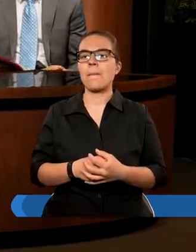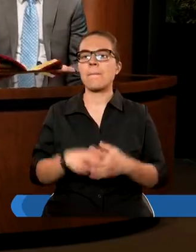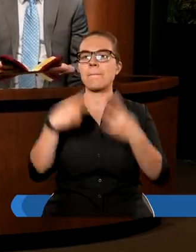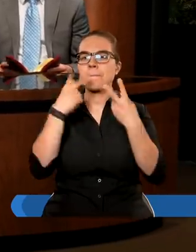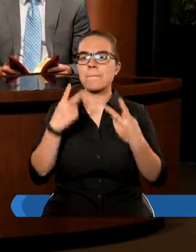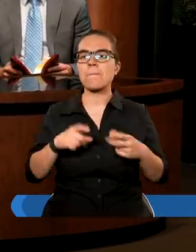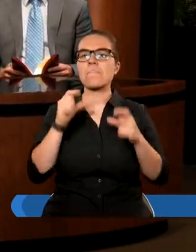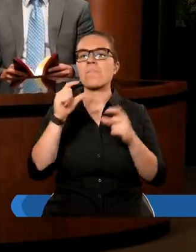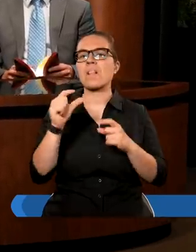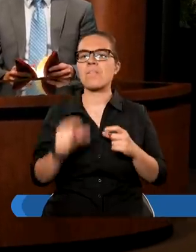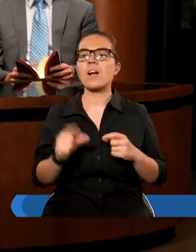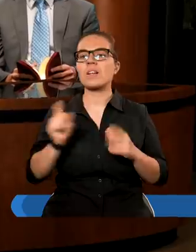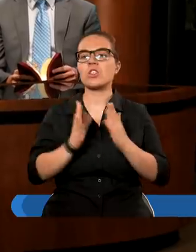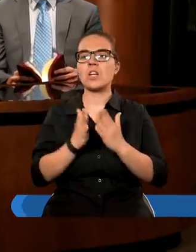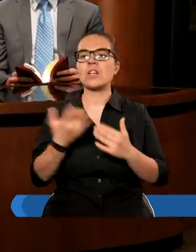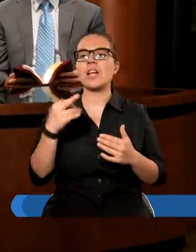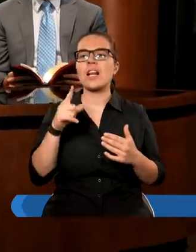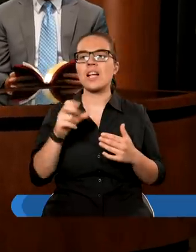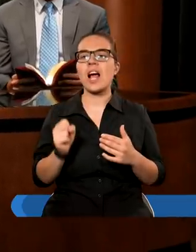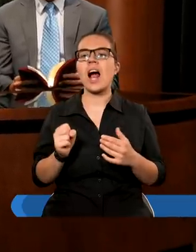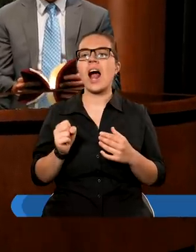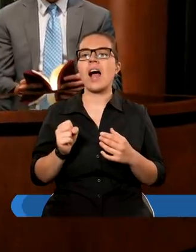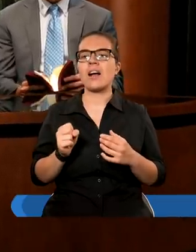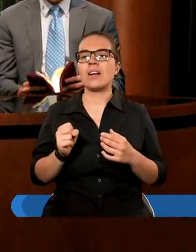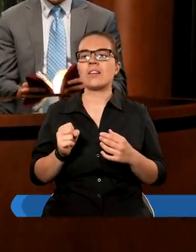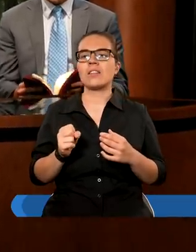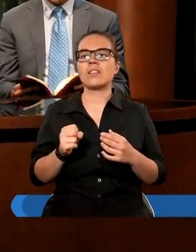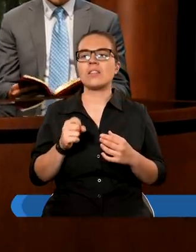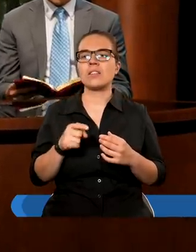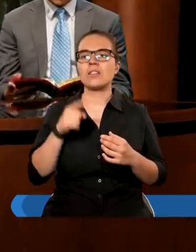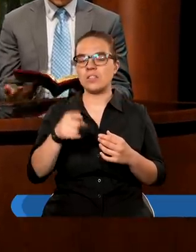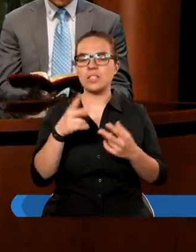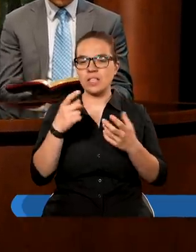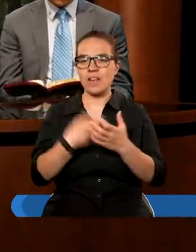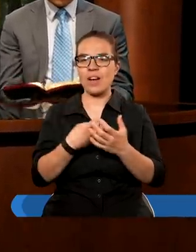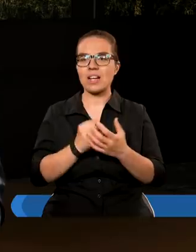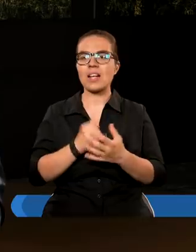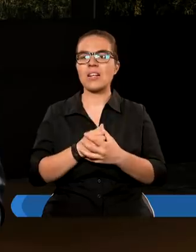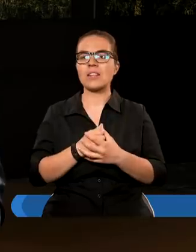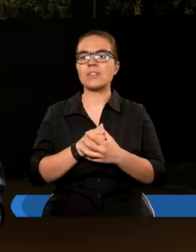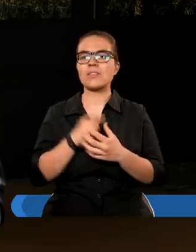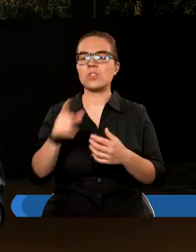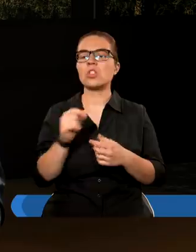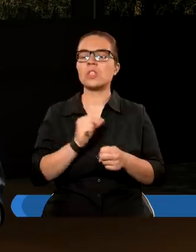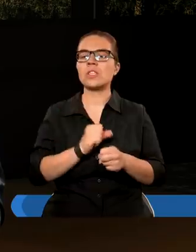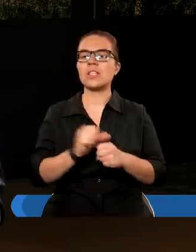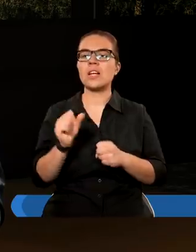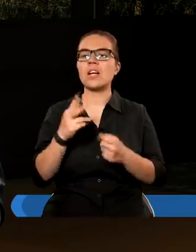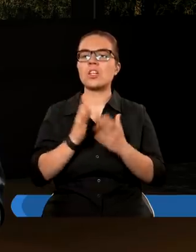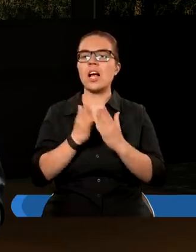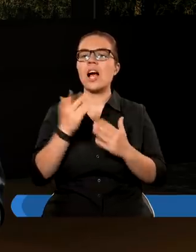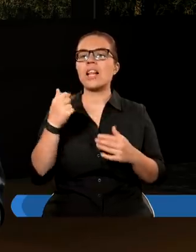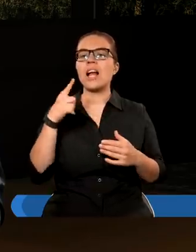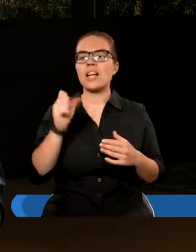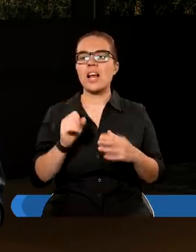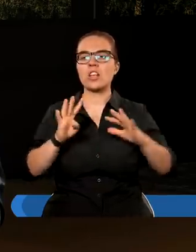Przeczytam fragment z Księgi Daniela właśnie, do którego się odwołuje Mateusz w swojej Ewangelii. To jest Księga